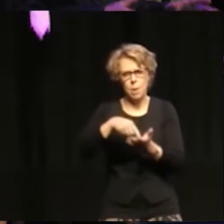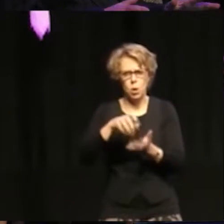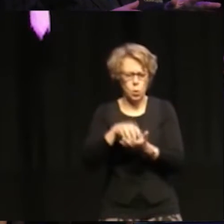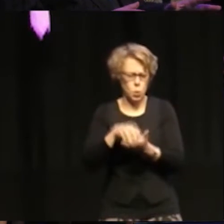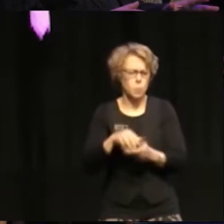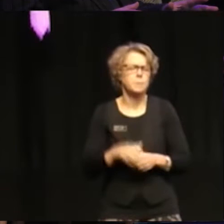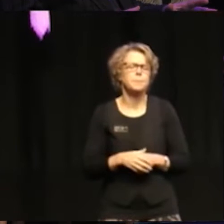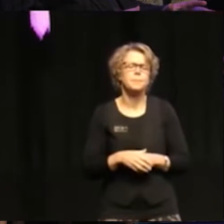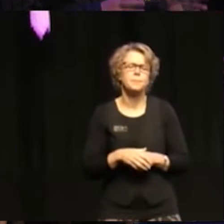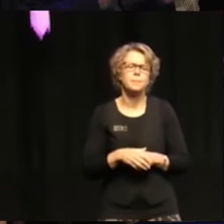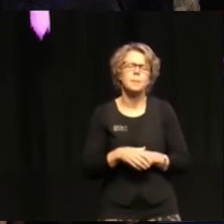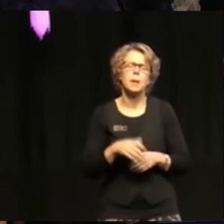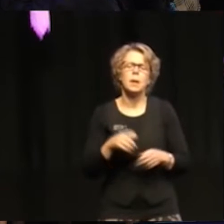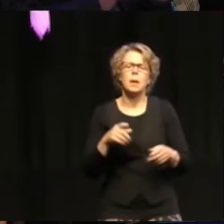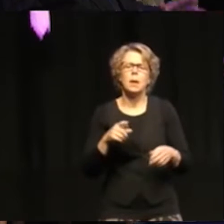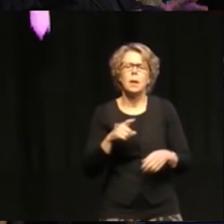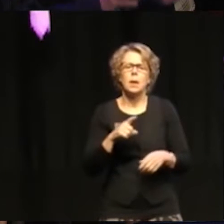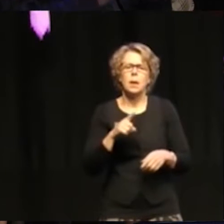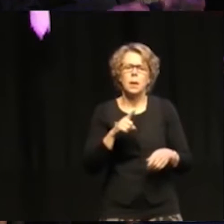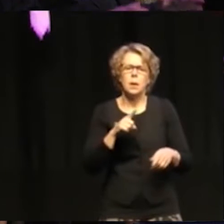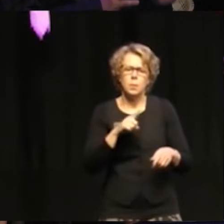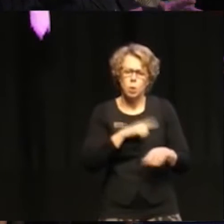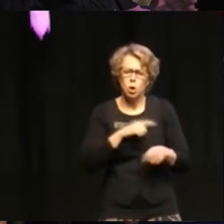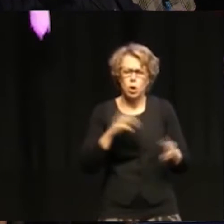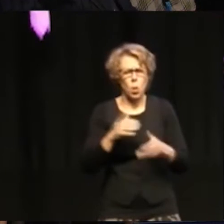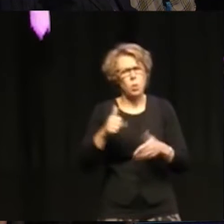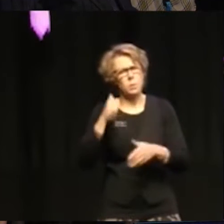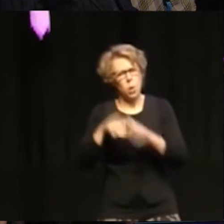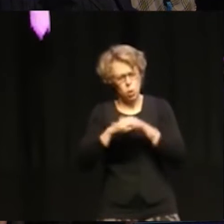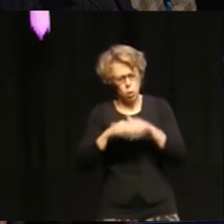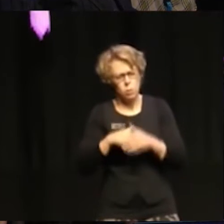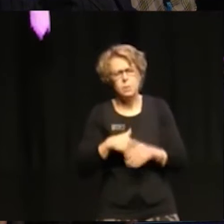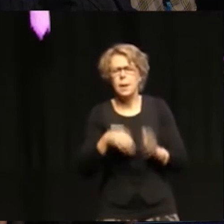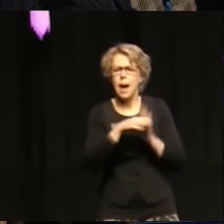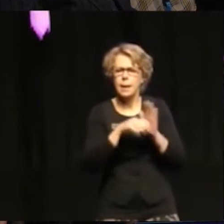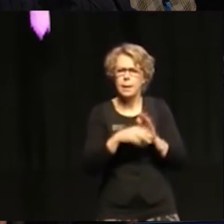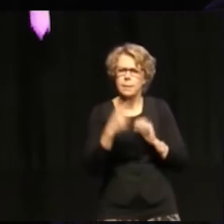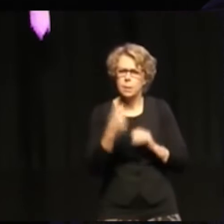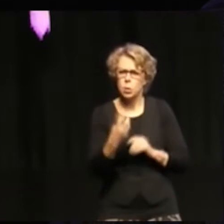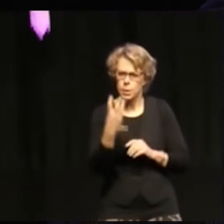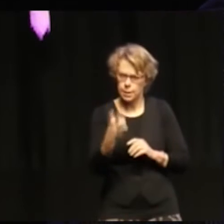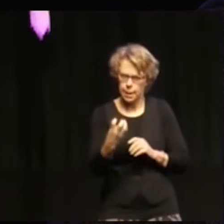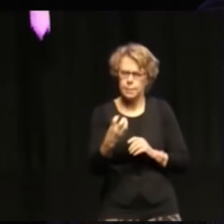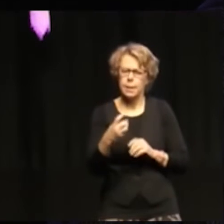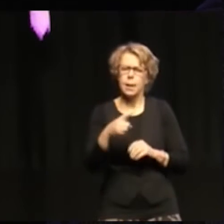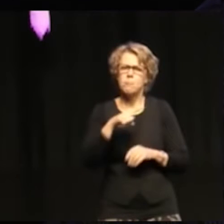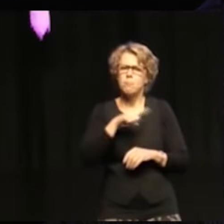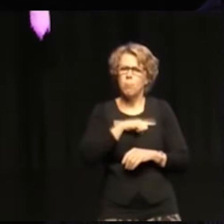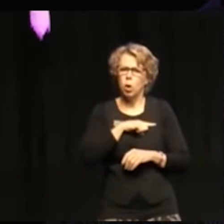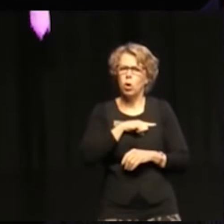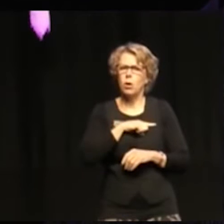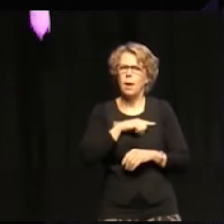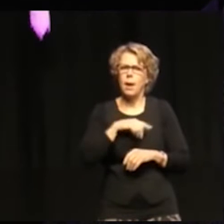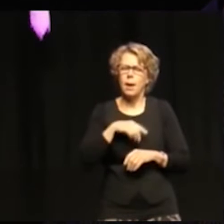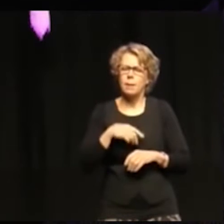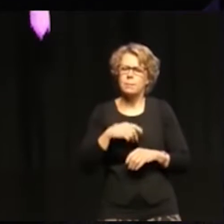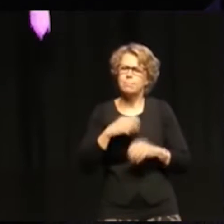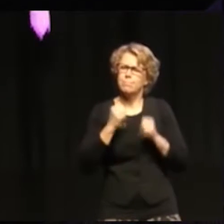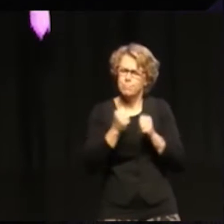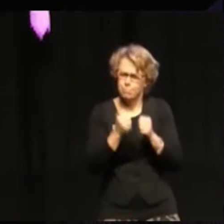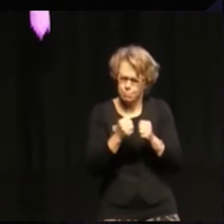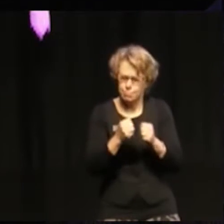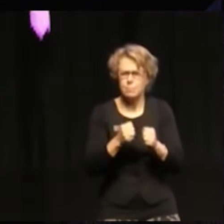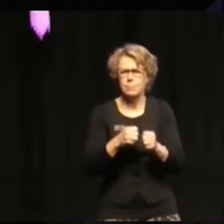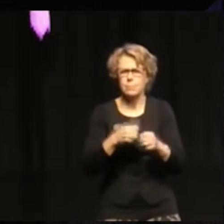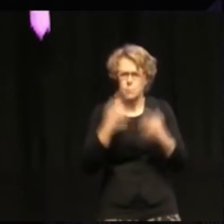Väldigt kort, Agenda 2030 är kanske en av de mer hoppfulla överenskommelser som har